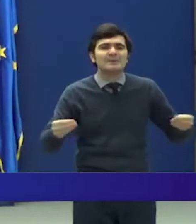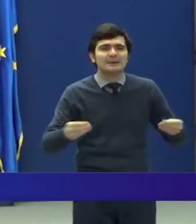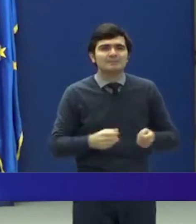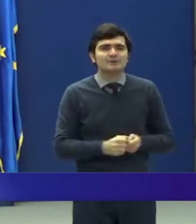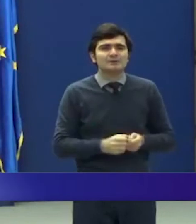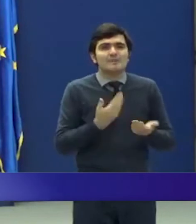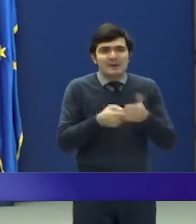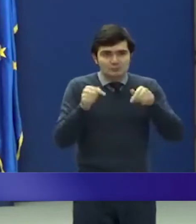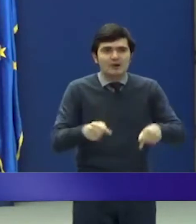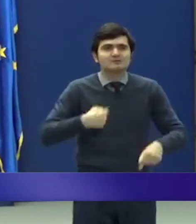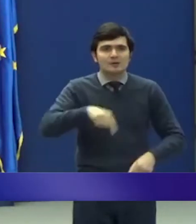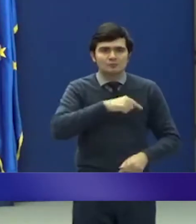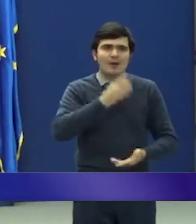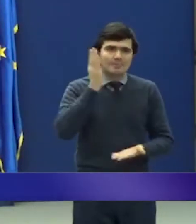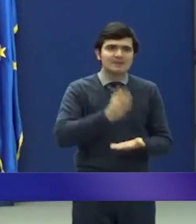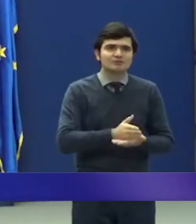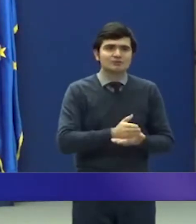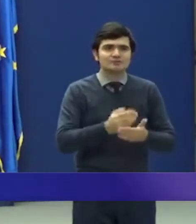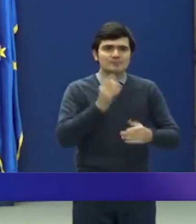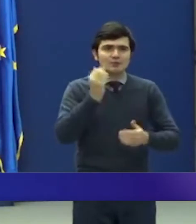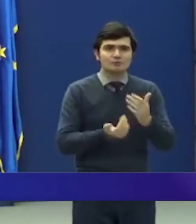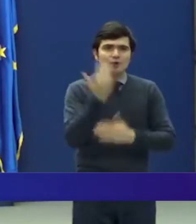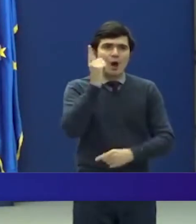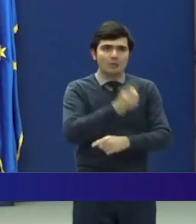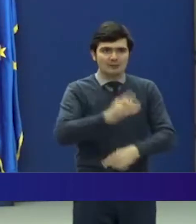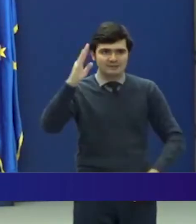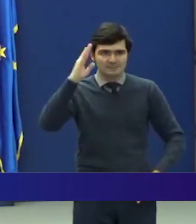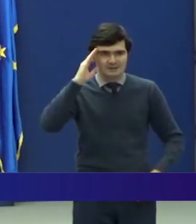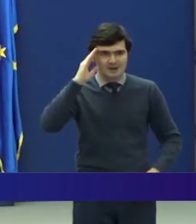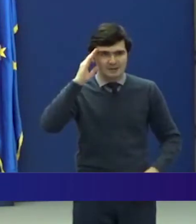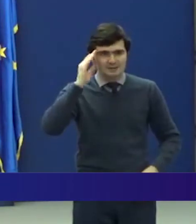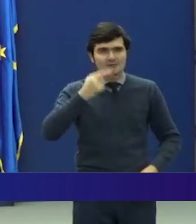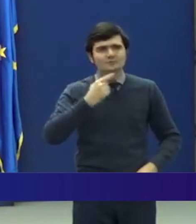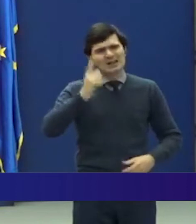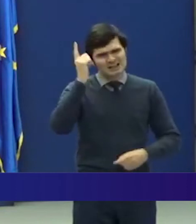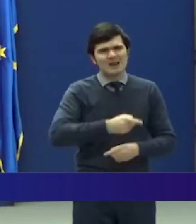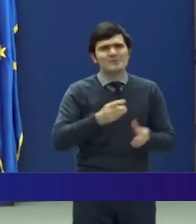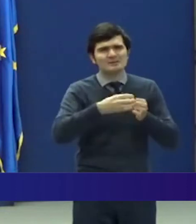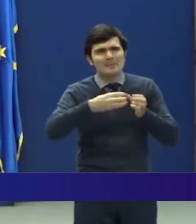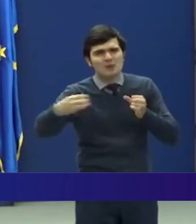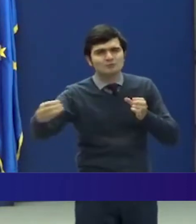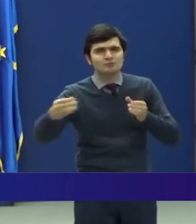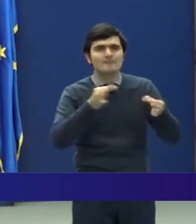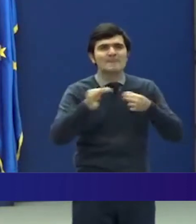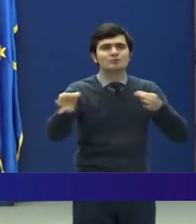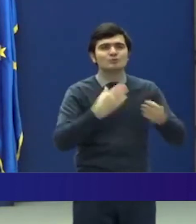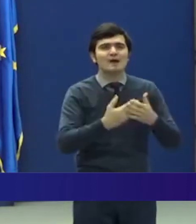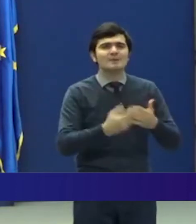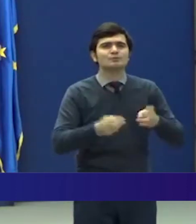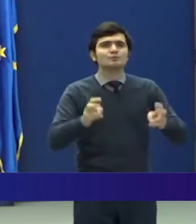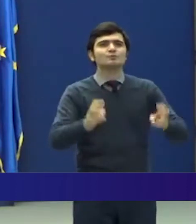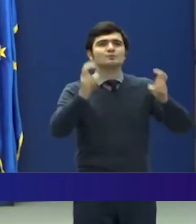situație am decis prin ordonanța militară că va trebui prelungită măsura suspendării